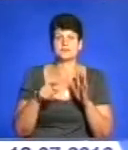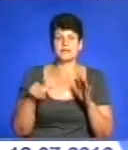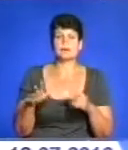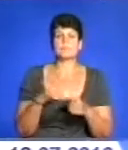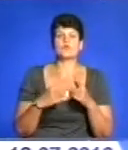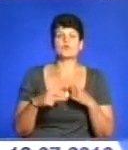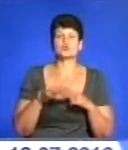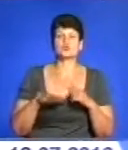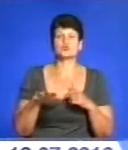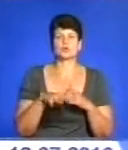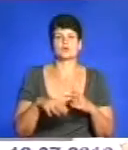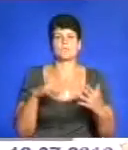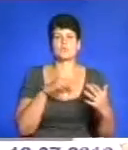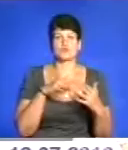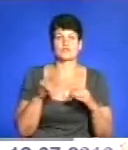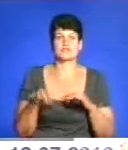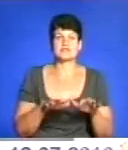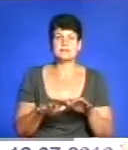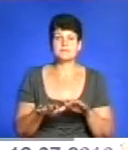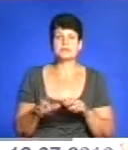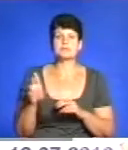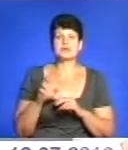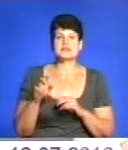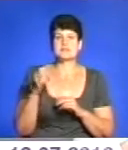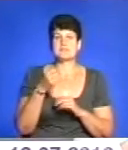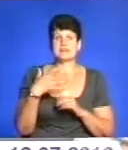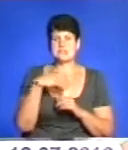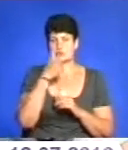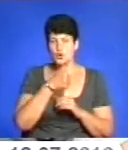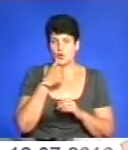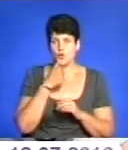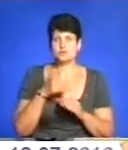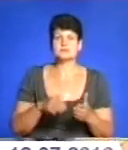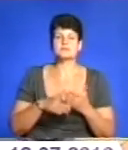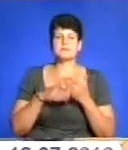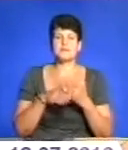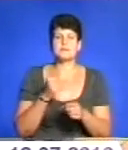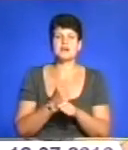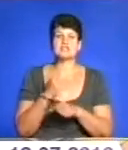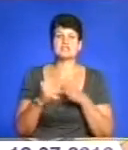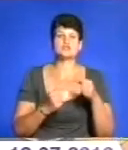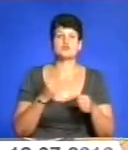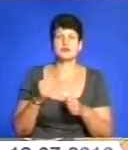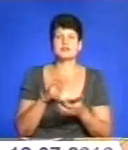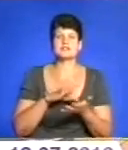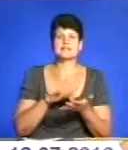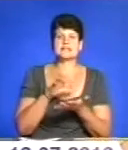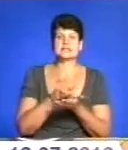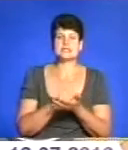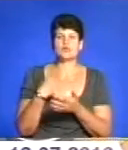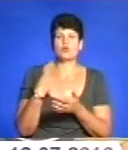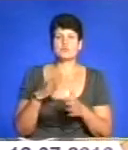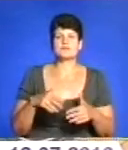повернулися із зони бойових дій. З березня 2015 року за сприянням працевлаштування в центри зайнятості області